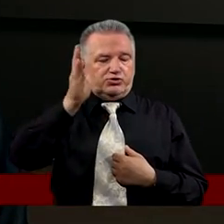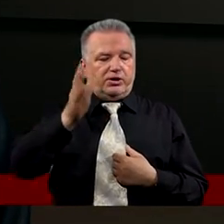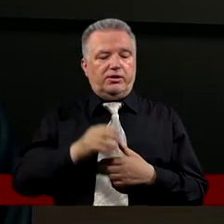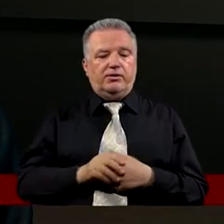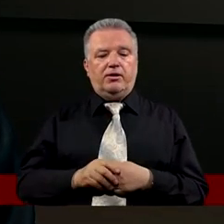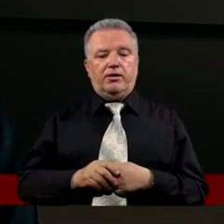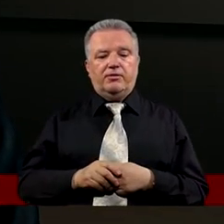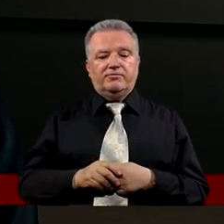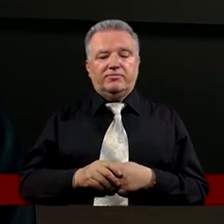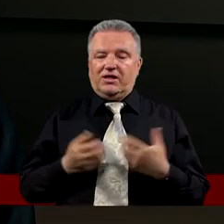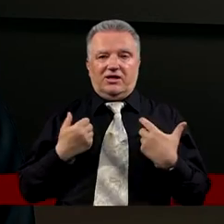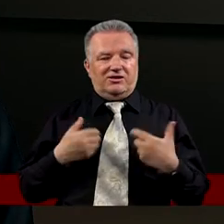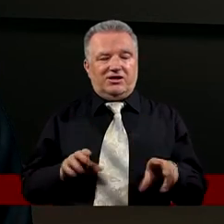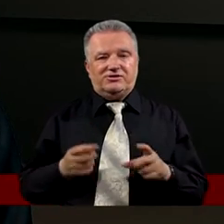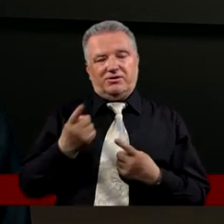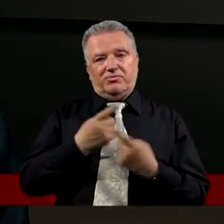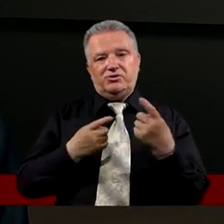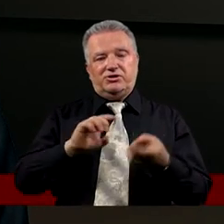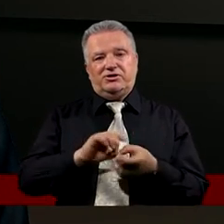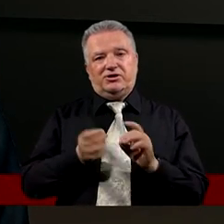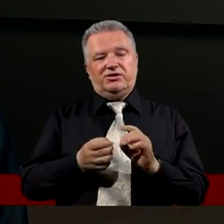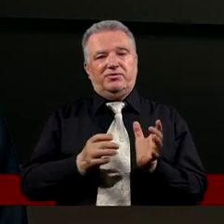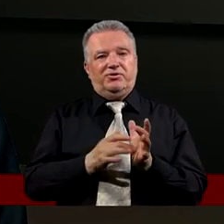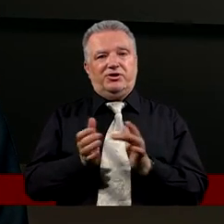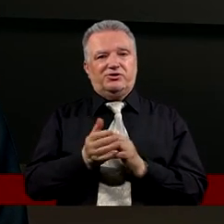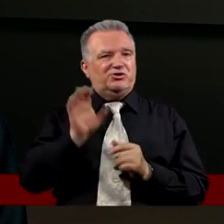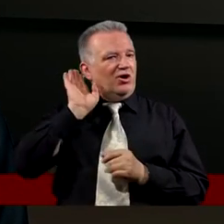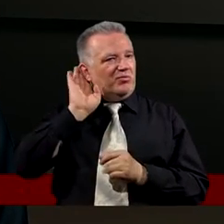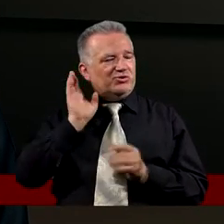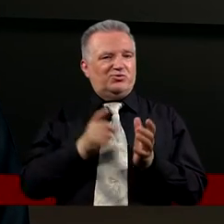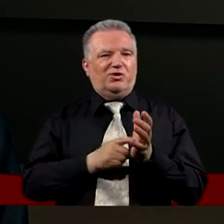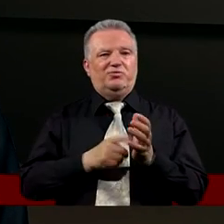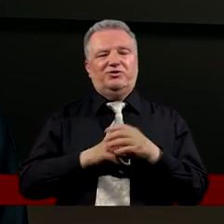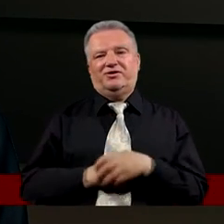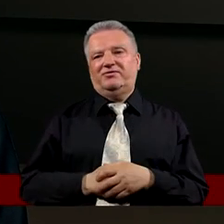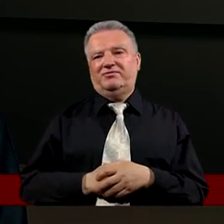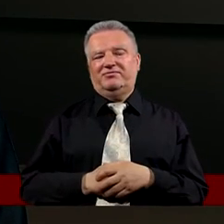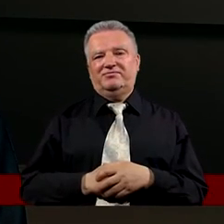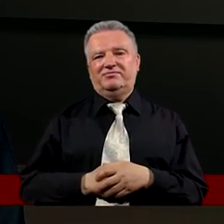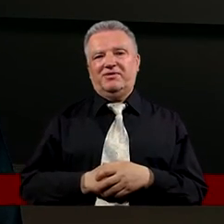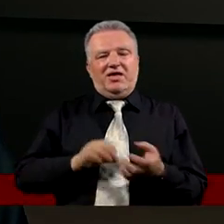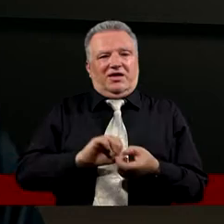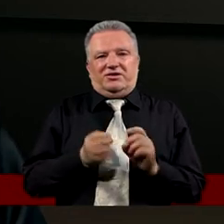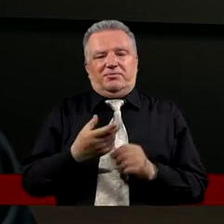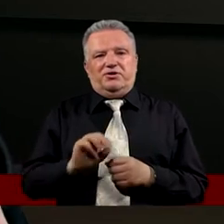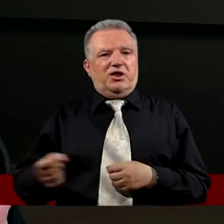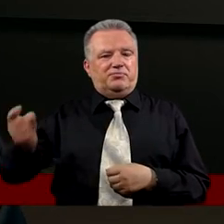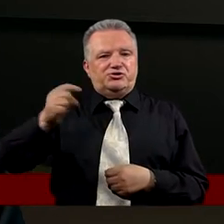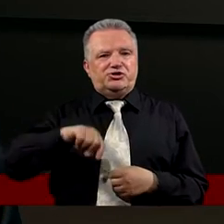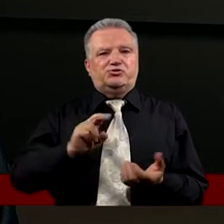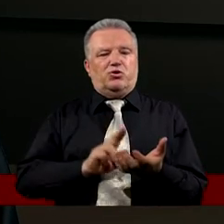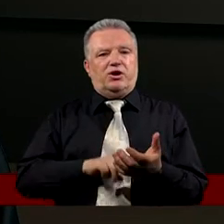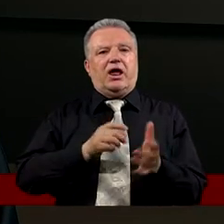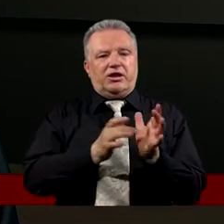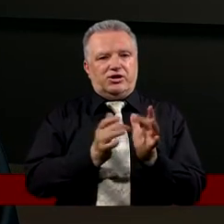Drodzy, nawet nie chcę myśleć Co by było, gdyby Pan Jezus Posłuchał apostoła Piotra I gdyby nie przyszło na